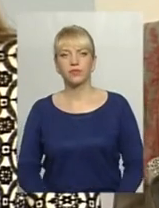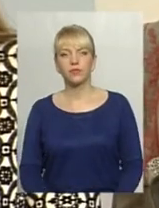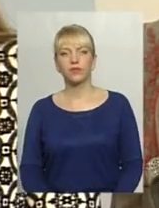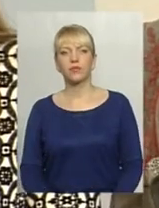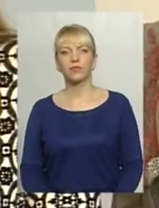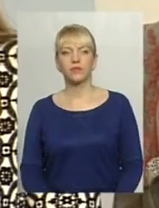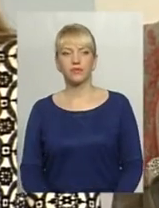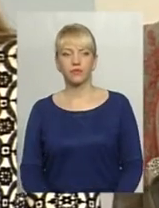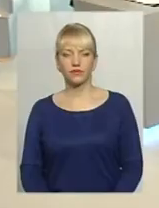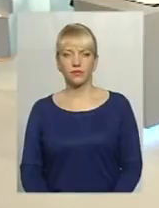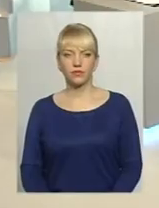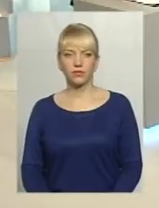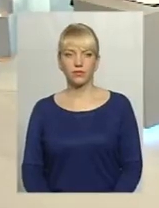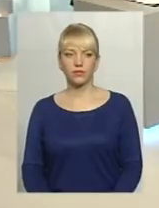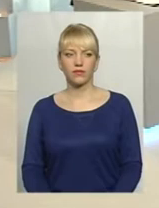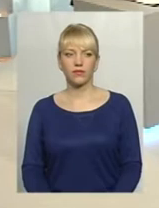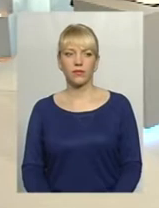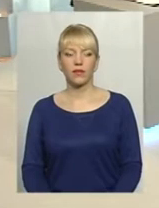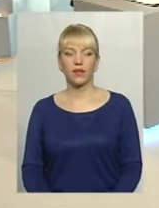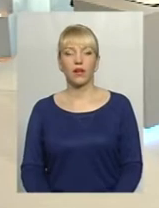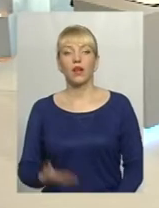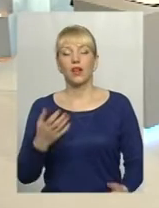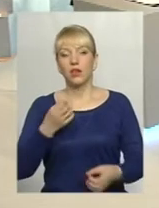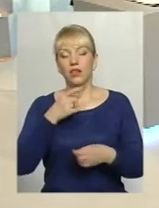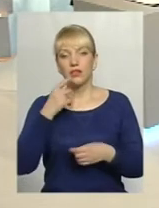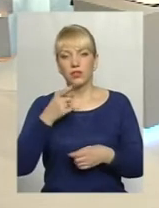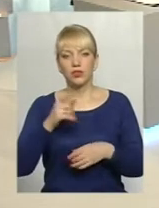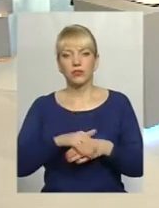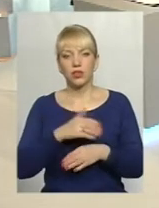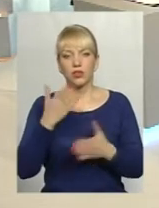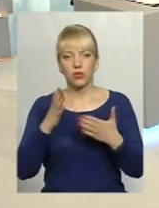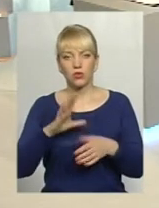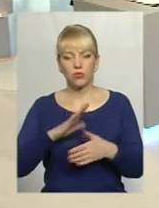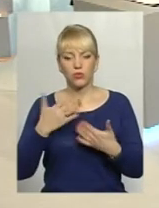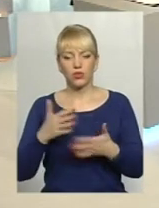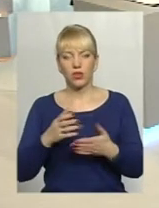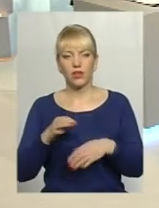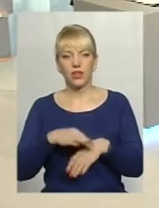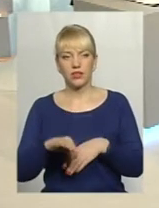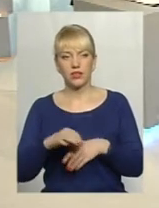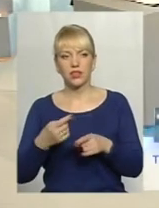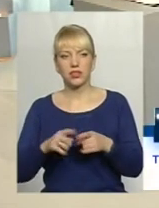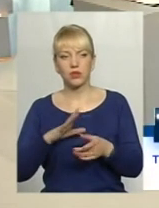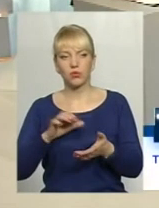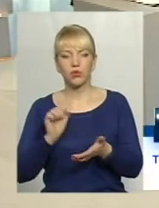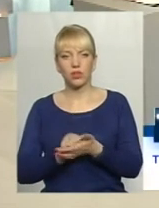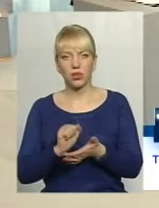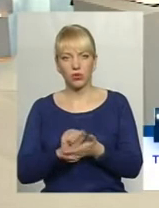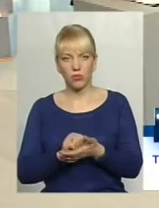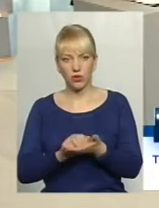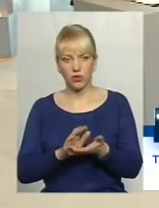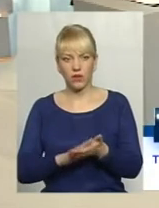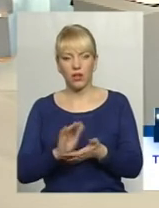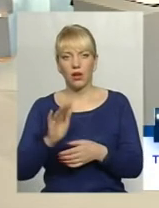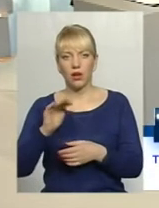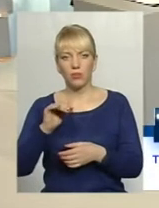ну, таким чином. наприклад, якщо був вже прояв насильства, так, був, ну, це було задокументовано, так, але потім